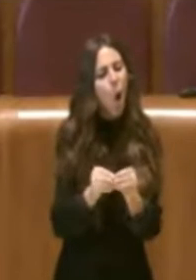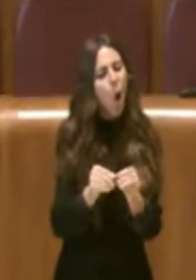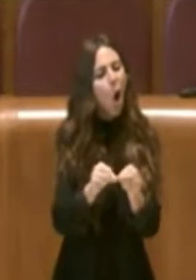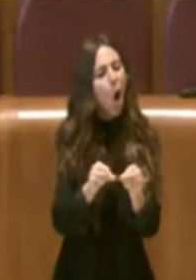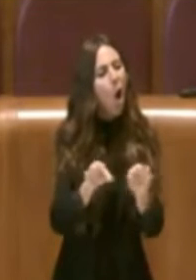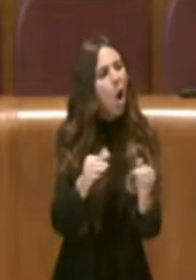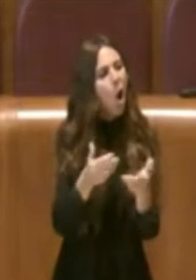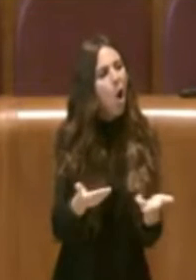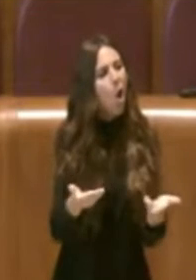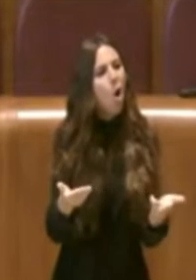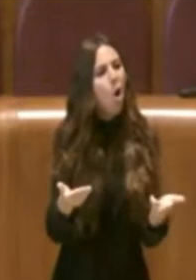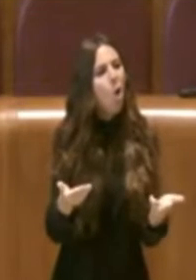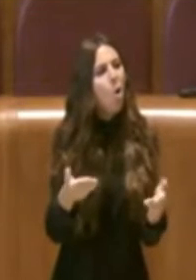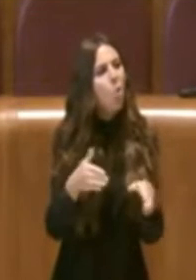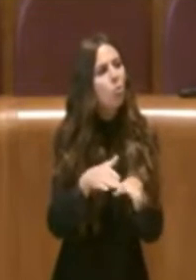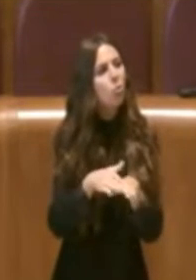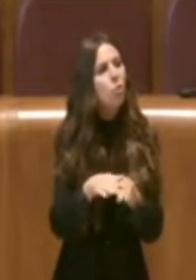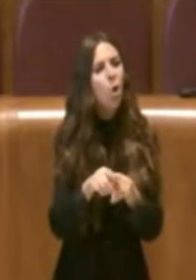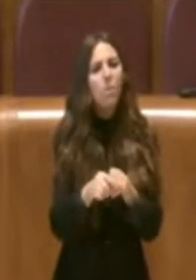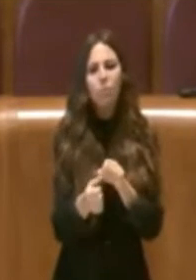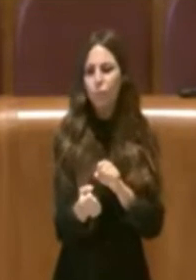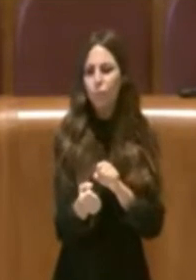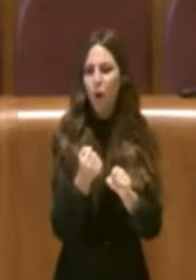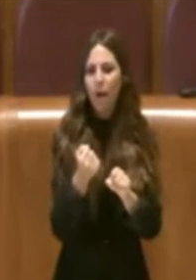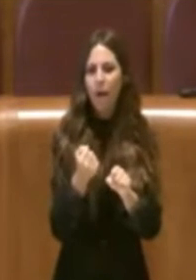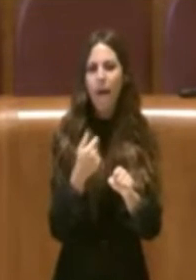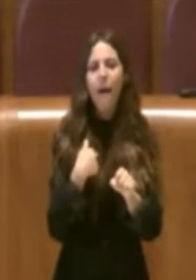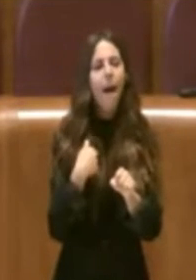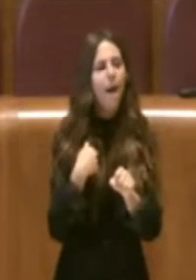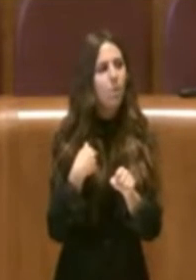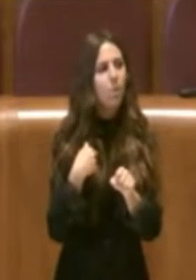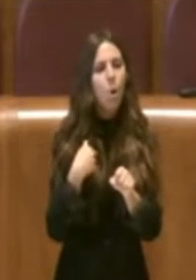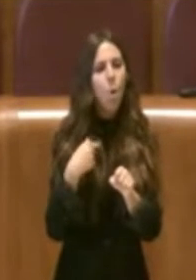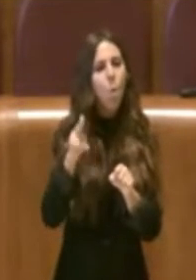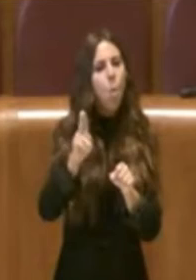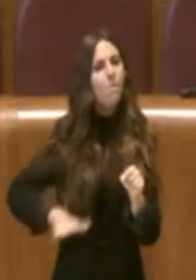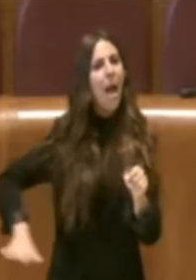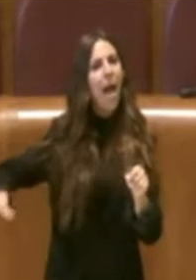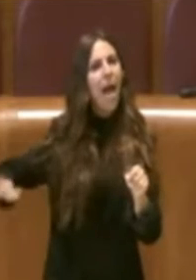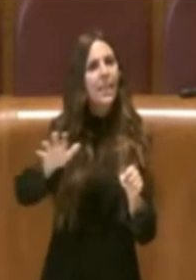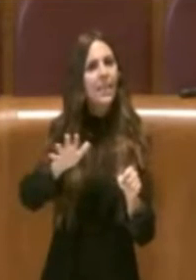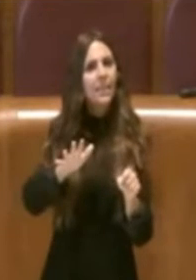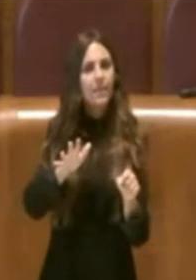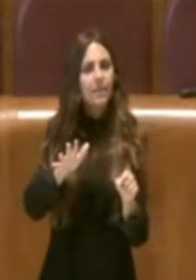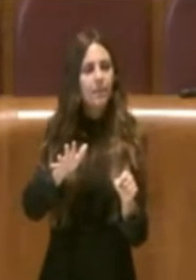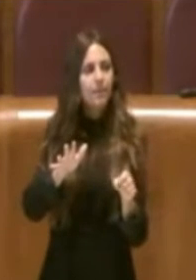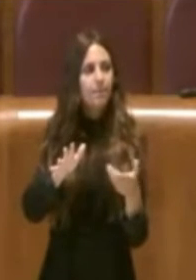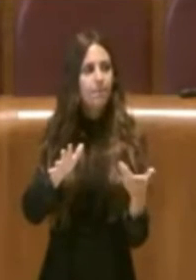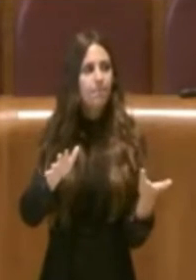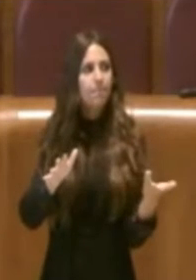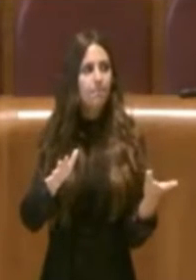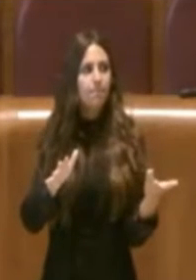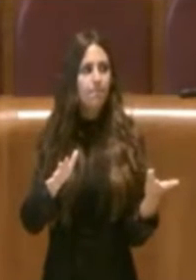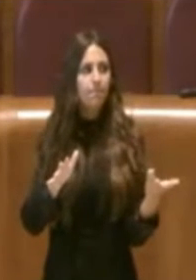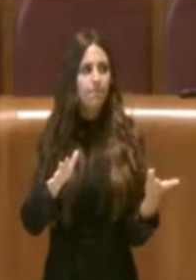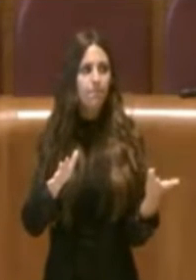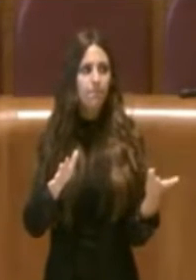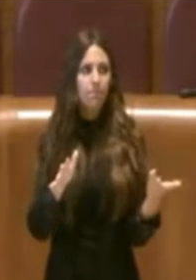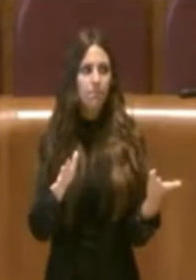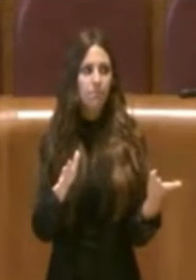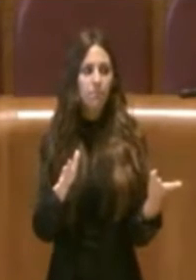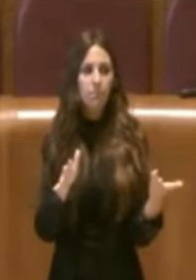come moneta di scambio a livello urbanistico, dove l